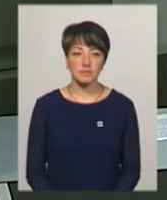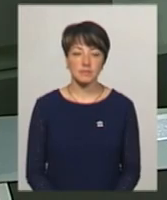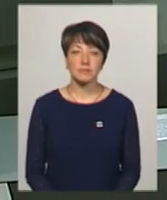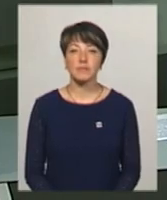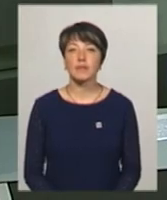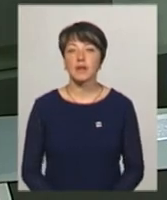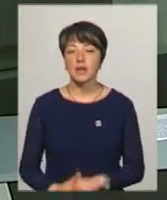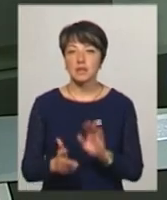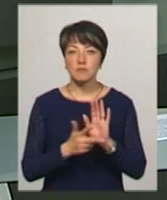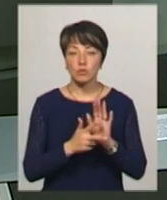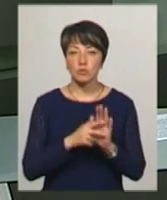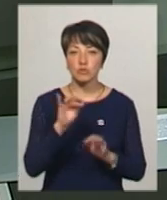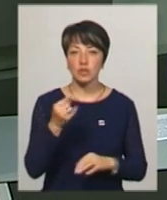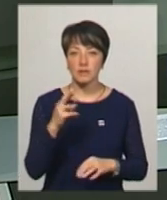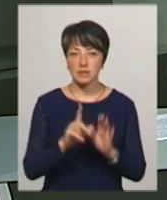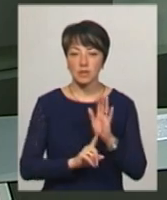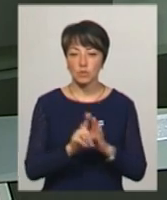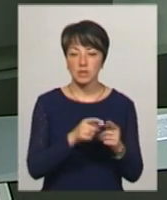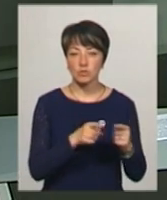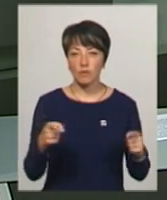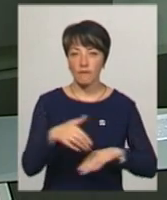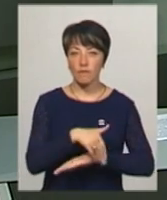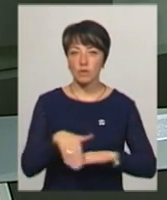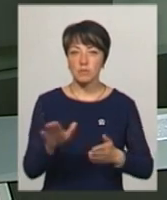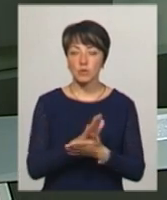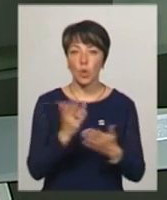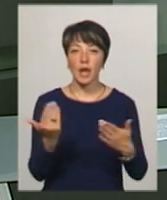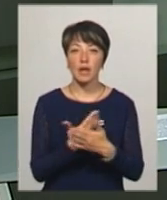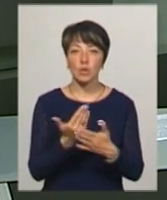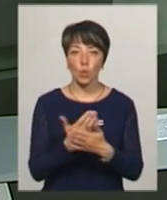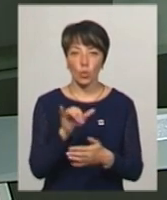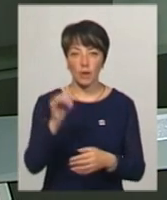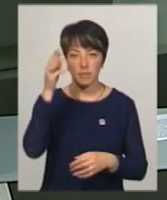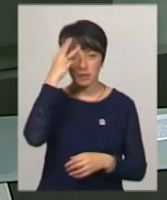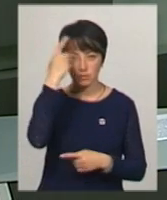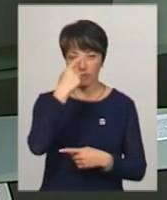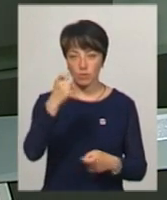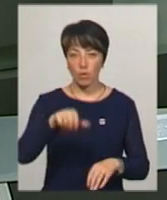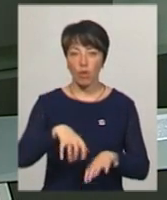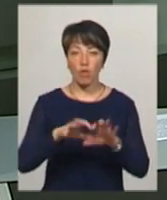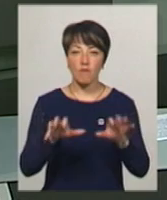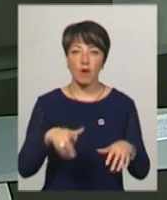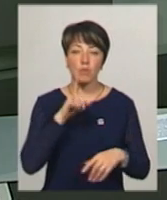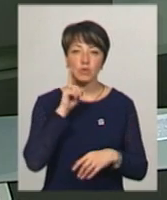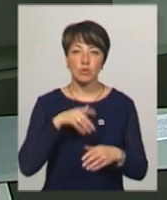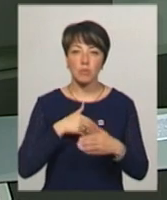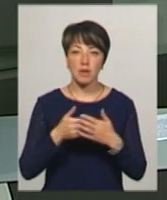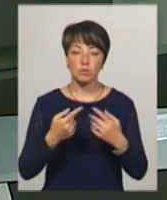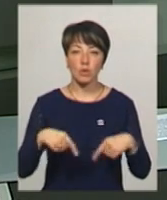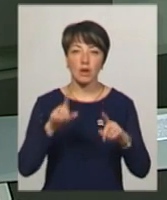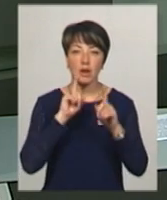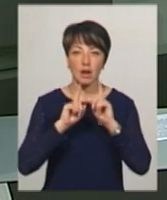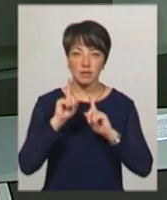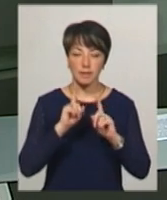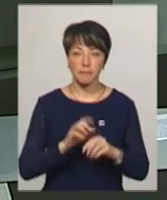З 8 червня стартує сезон вуличного безкоштовного кіно у Хмельницькому. Про це повідомила голова молодіжної громадської ради